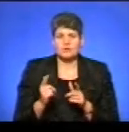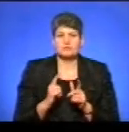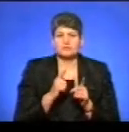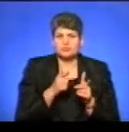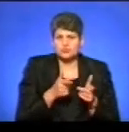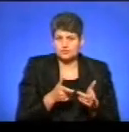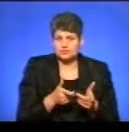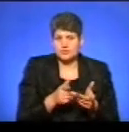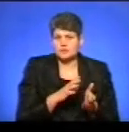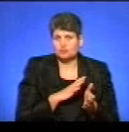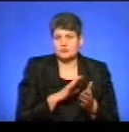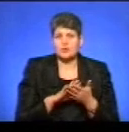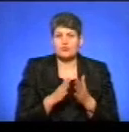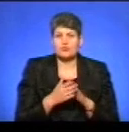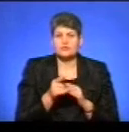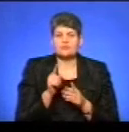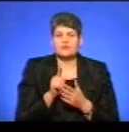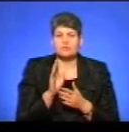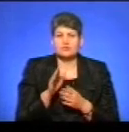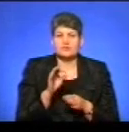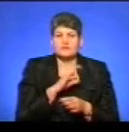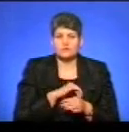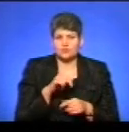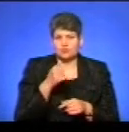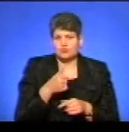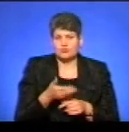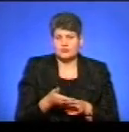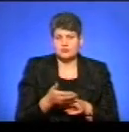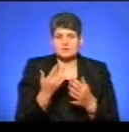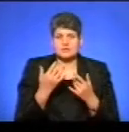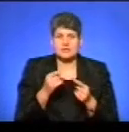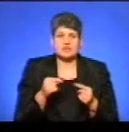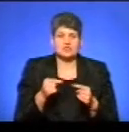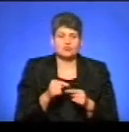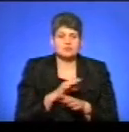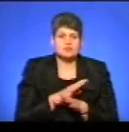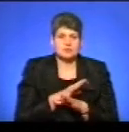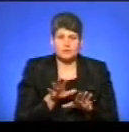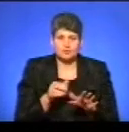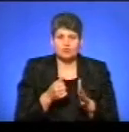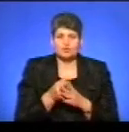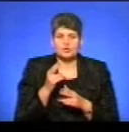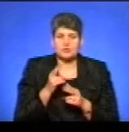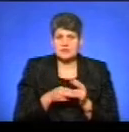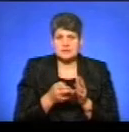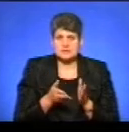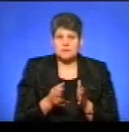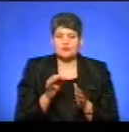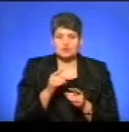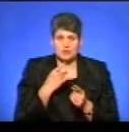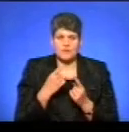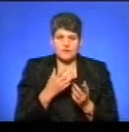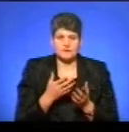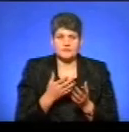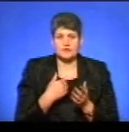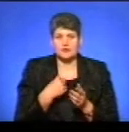була така умова, що вони мають бути використані в цьому році. Оскільки чіткості не було до кінця, про що я говорю, про